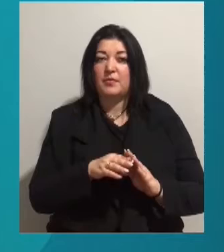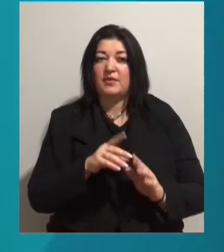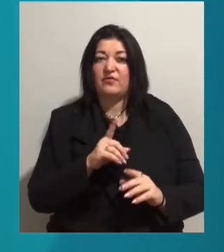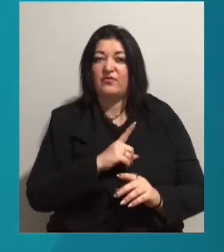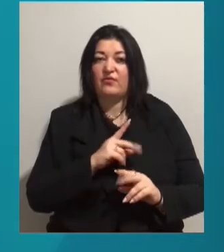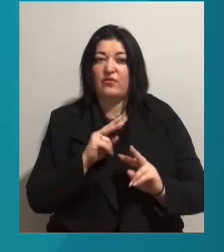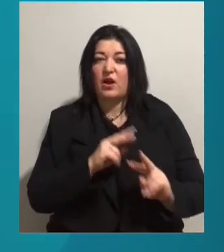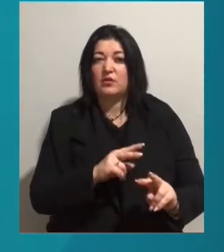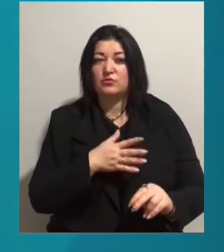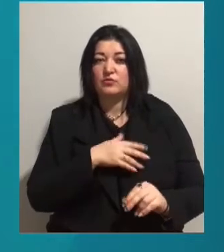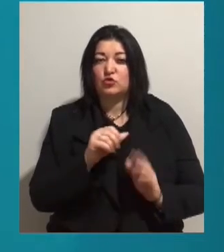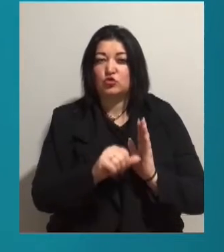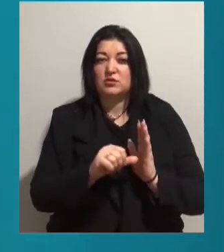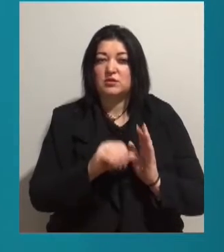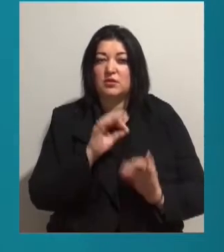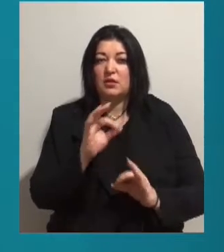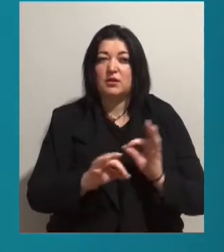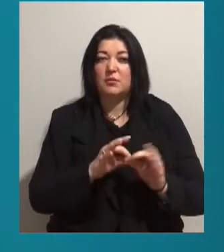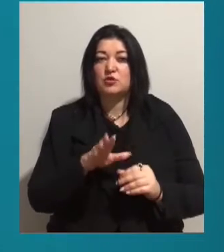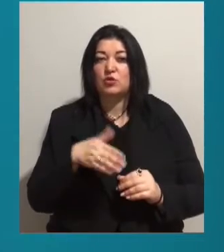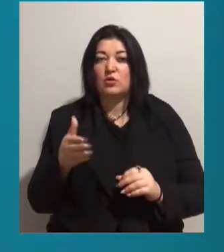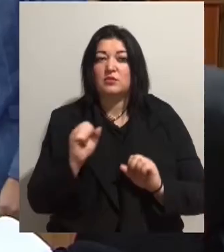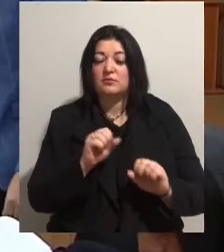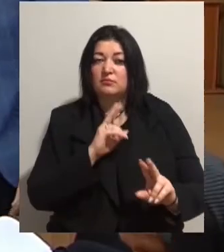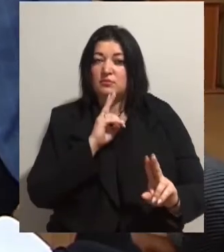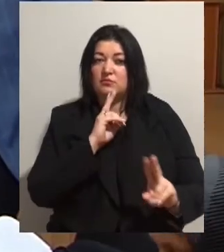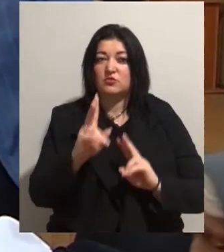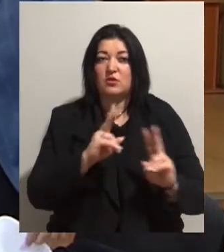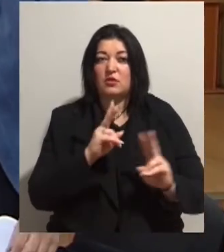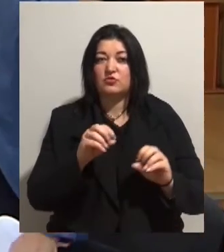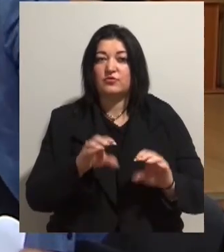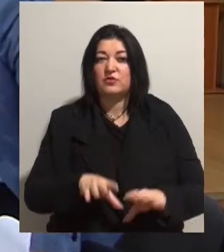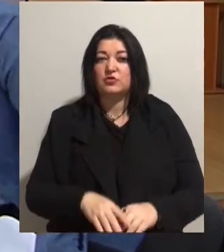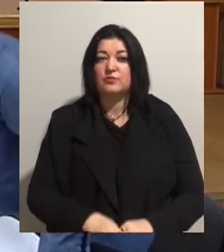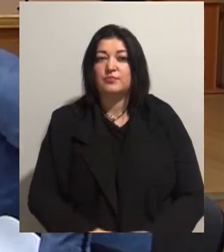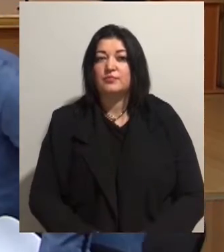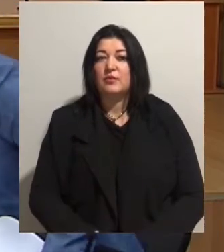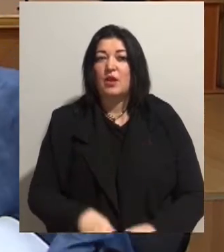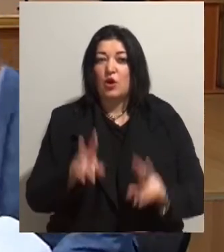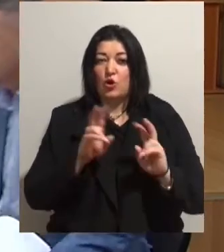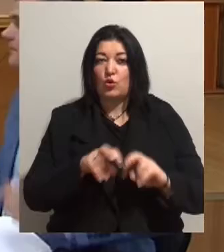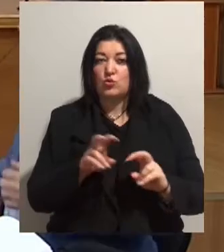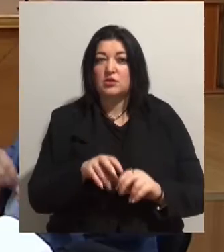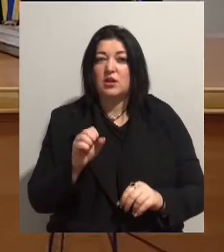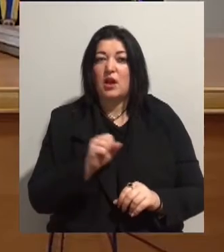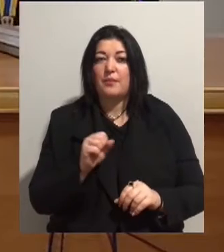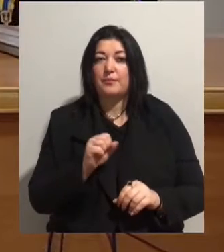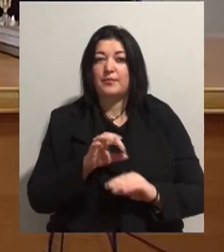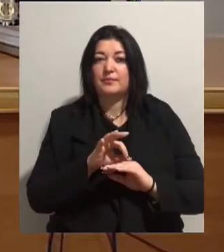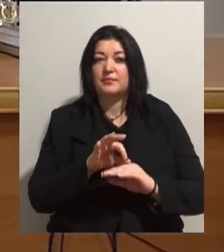діб. Сторона захисту оскаржує це рішення. Розгляд апеляції почався із запізненням.